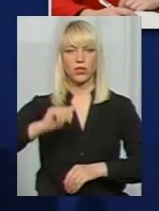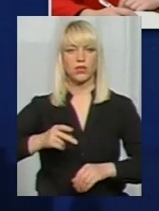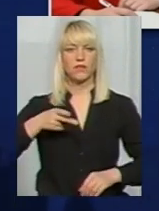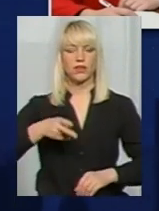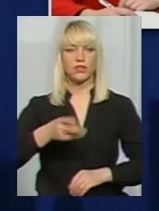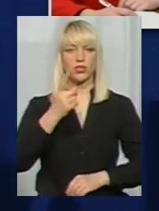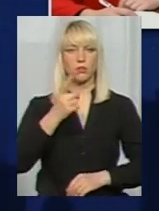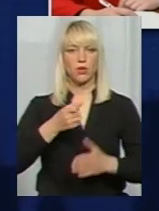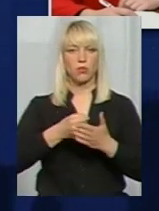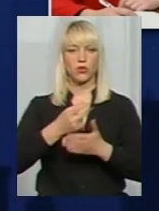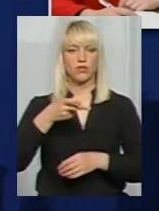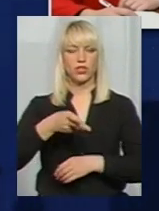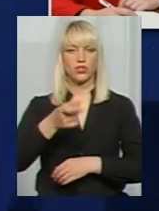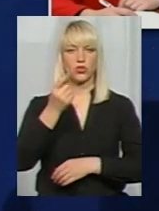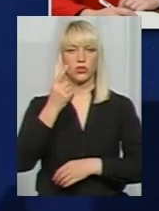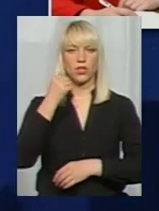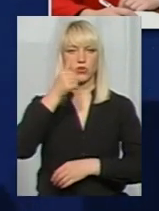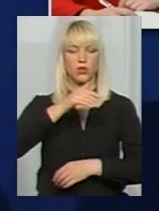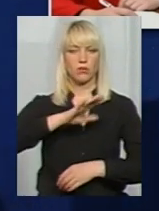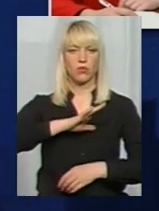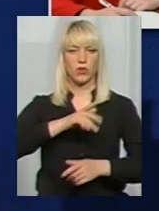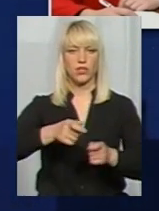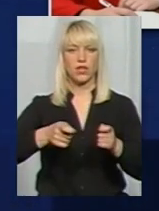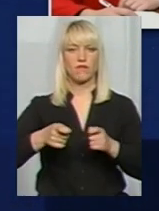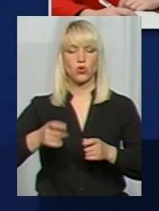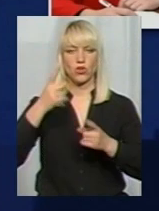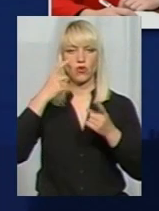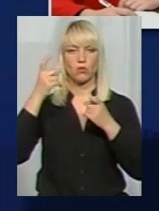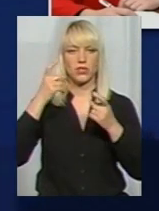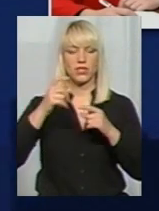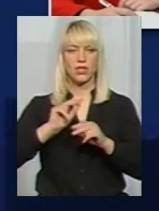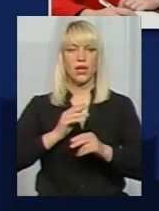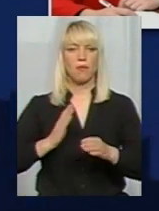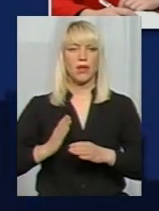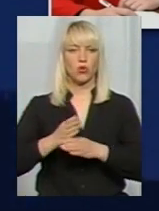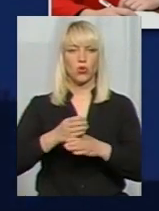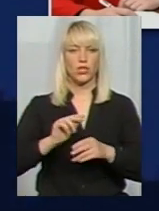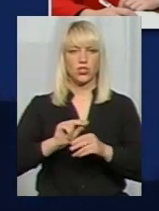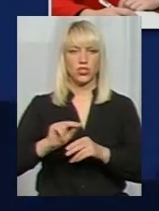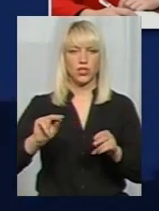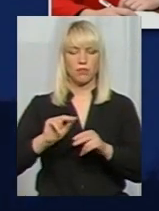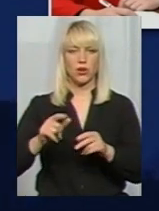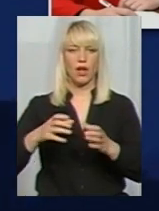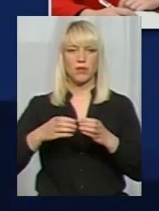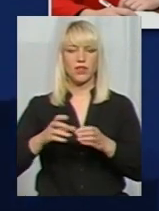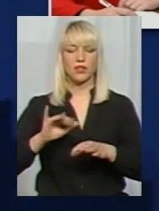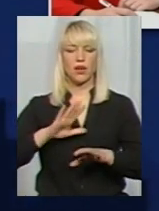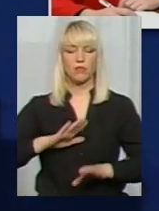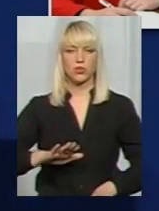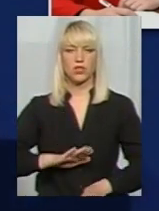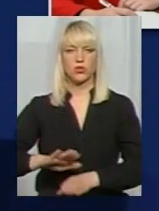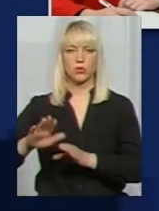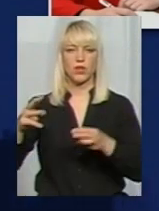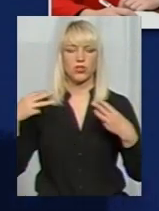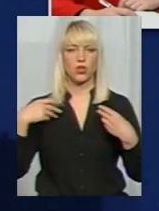2001 по 2011 роки була завідувачем інформаційно-методичним кабінетом, а згодом заступником начальника управління